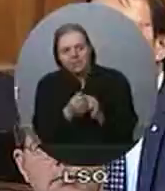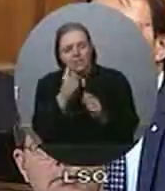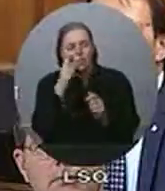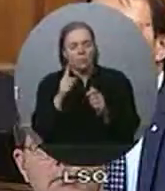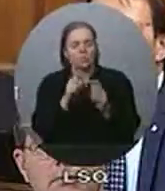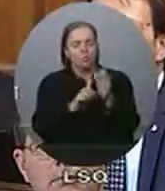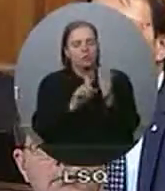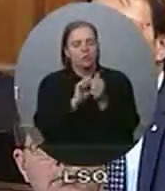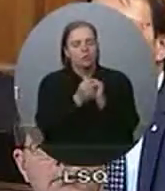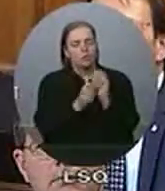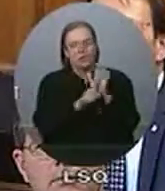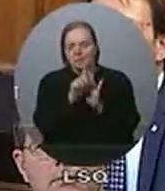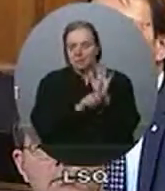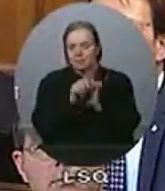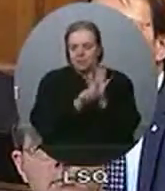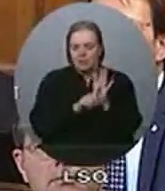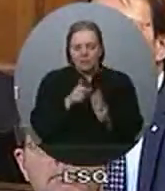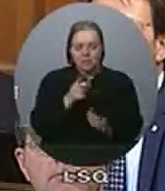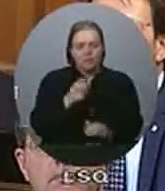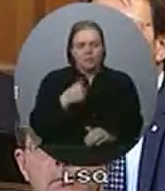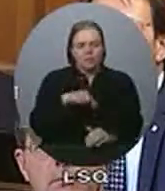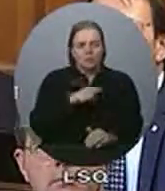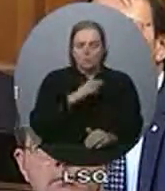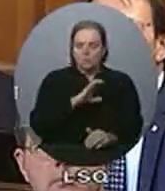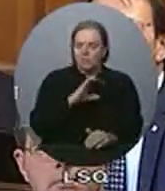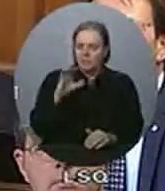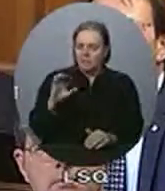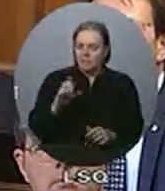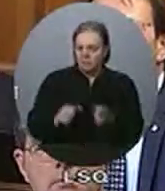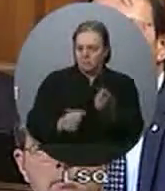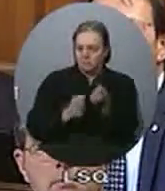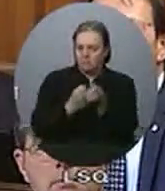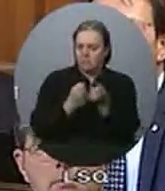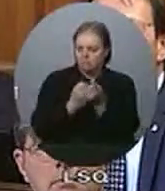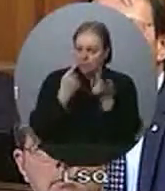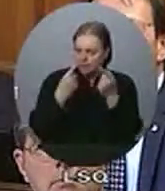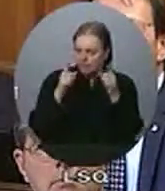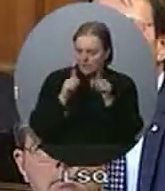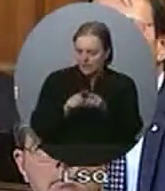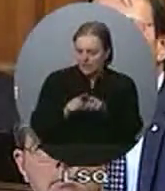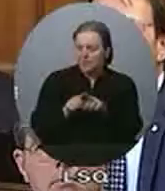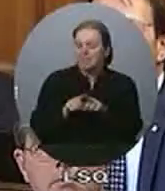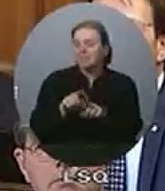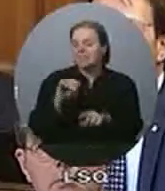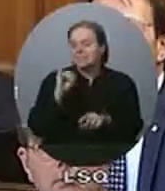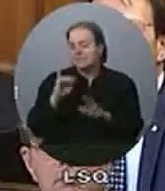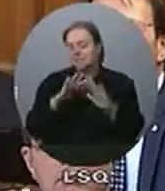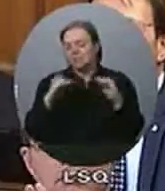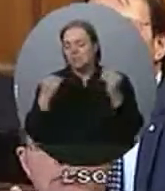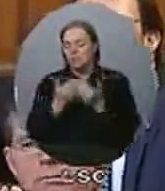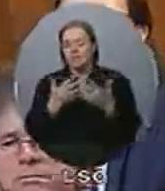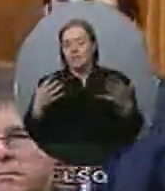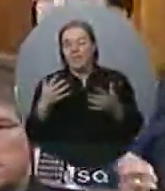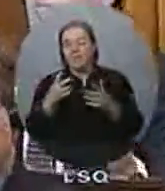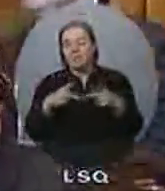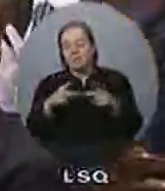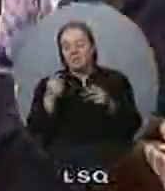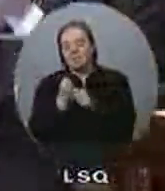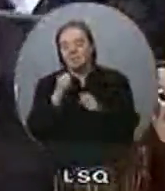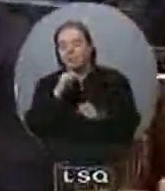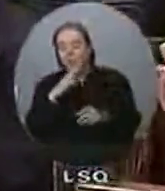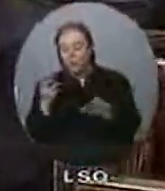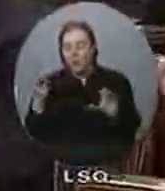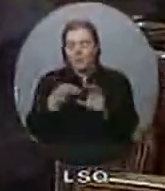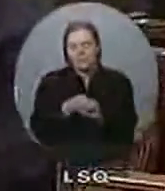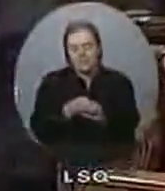Notre pays, comme nous l'avons dit, appuie une entente auxquelles participeraient tous les grands émetteurs afin que la